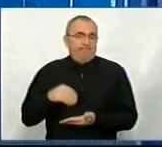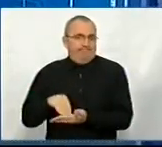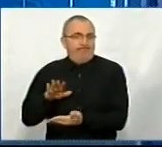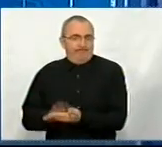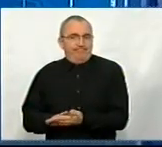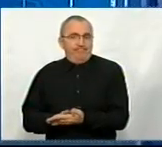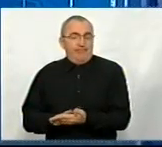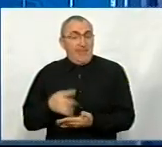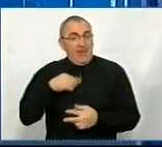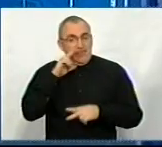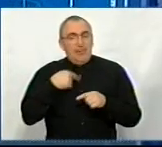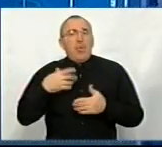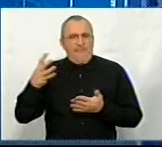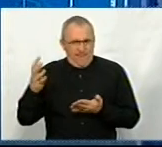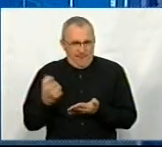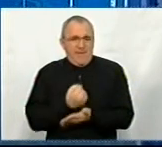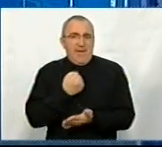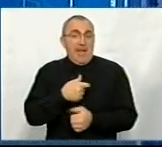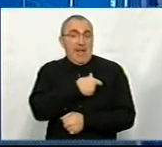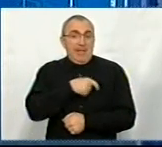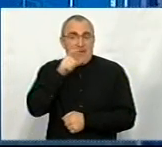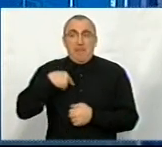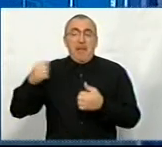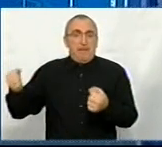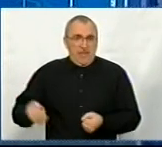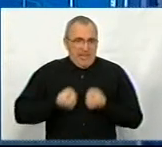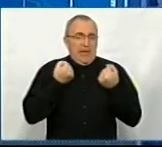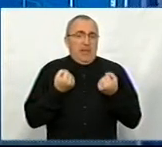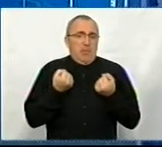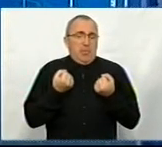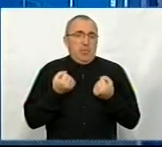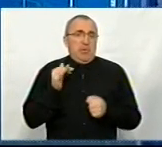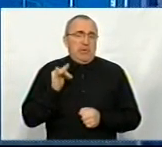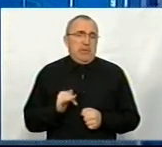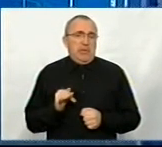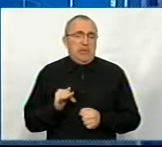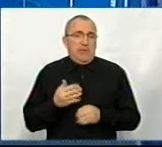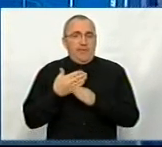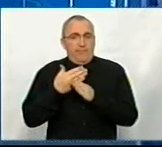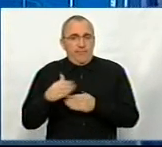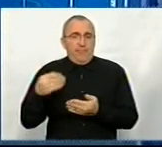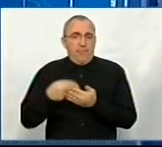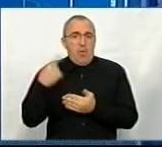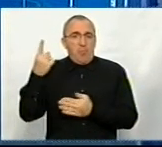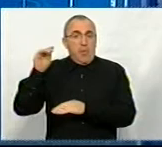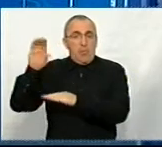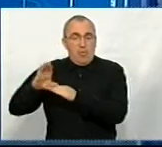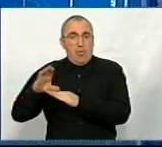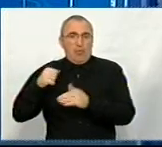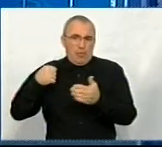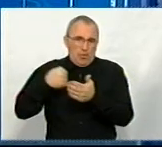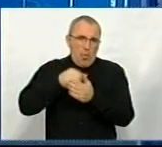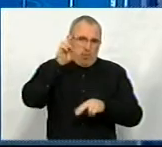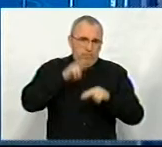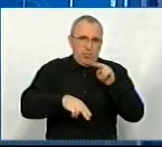я сподіваюся, що в нас це вийде, і депутати мене підтримають, і виділять кошти з обласного бюджету на її добудову.